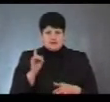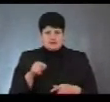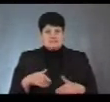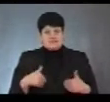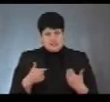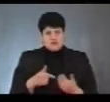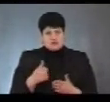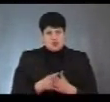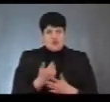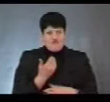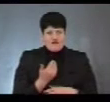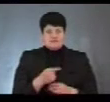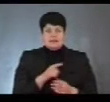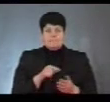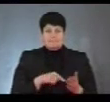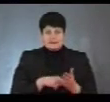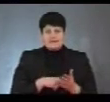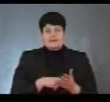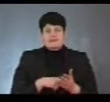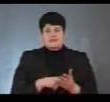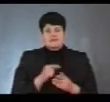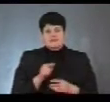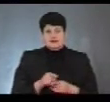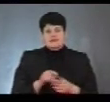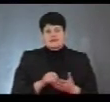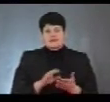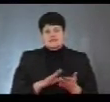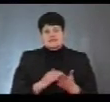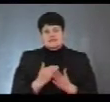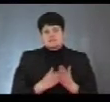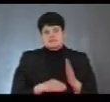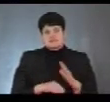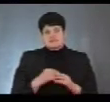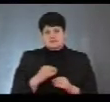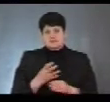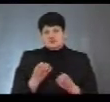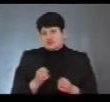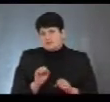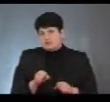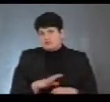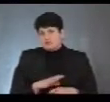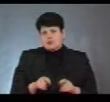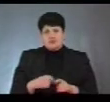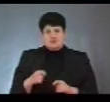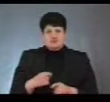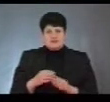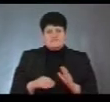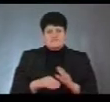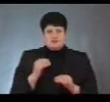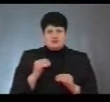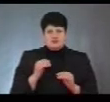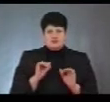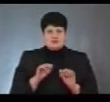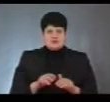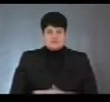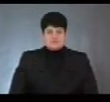з такими питаннями? І, окрім ось таких, реєстрація списки виборців, можливо, ще лише були порушення виборчого процесу щодо громадян?